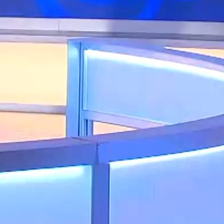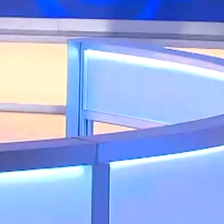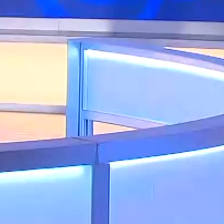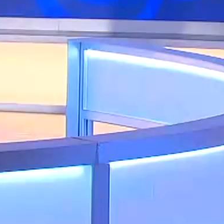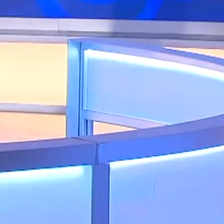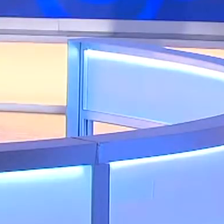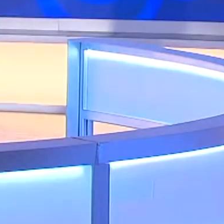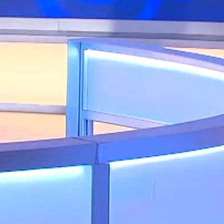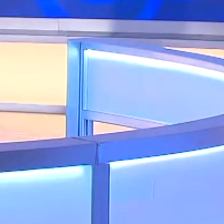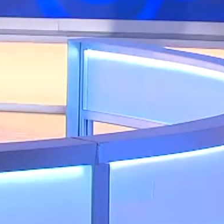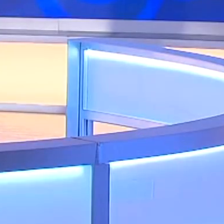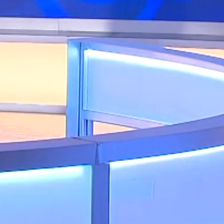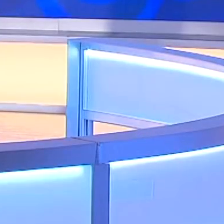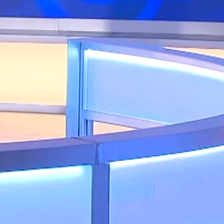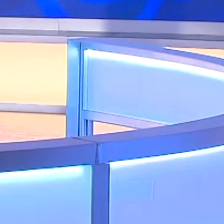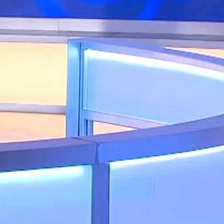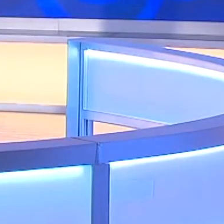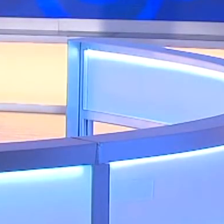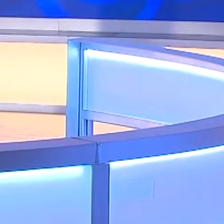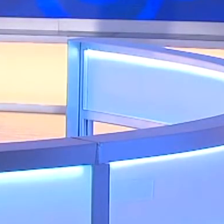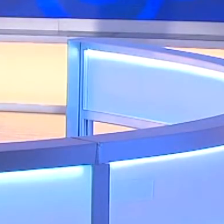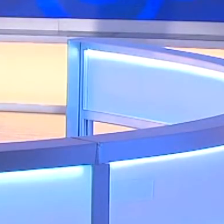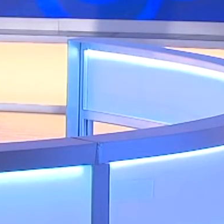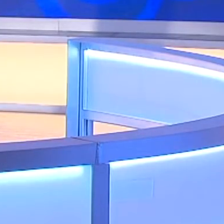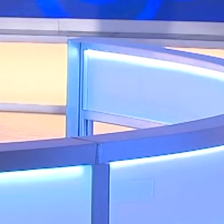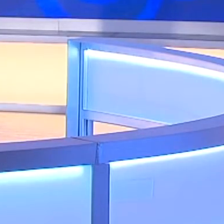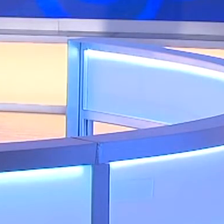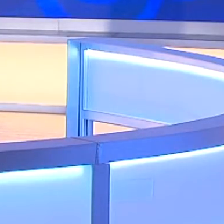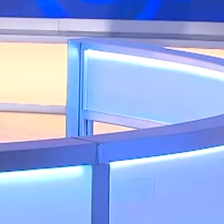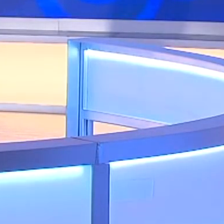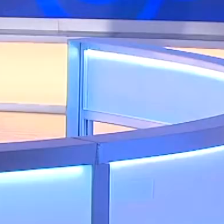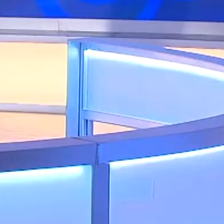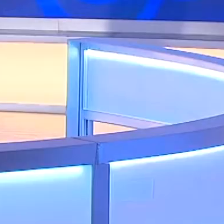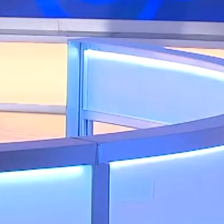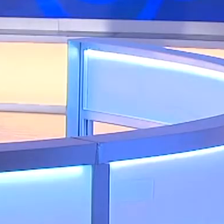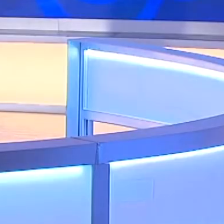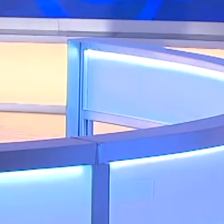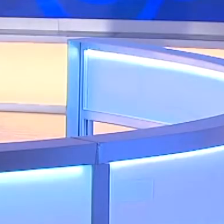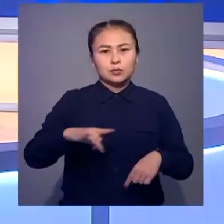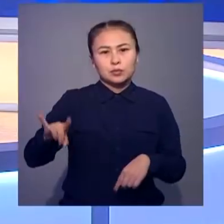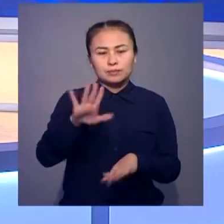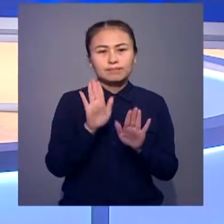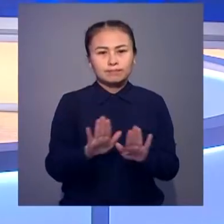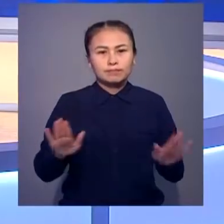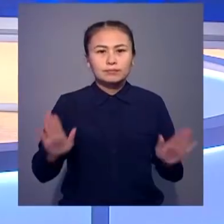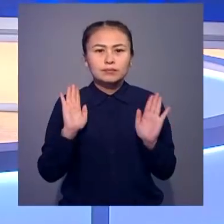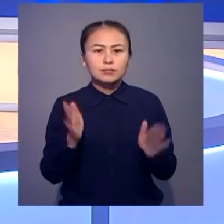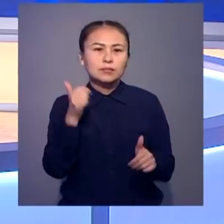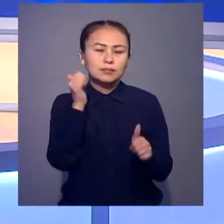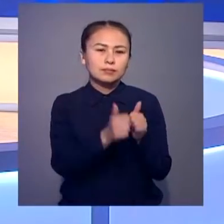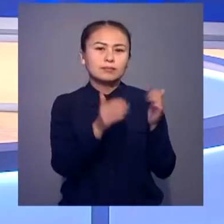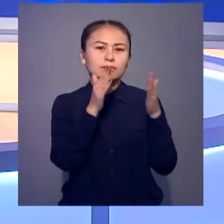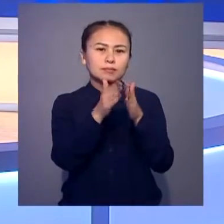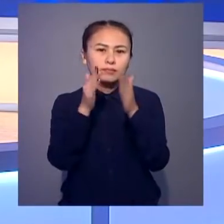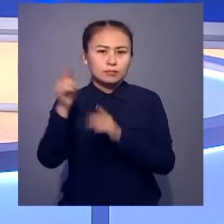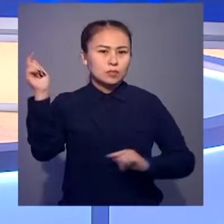11-12 Қазан күндері. Елі ордада Қазақстанның үздік тавары республикалық көрме байқау өтеді. Әр өңірден